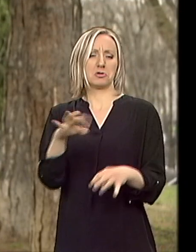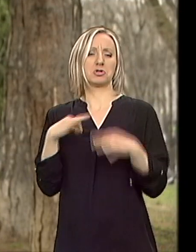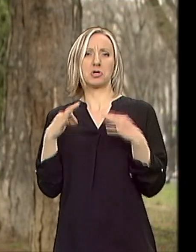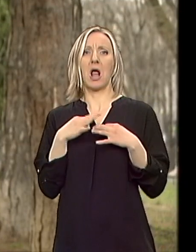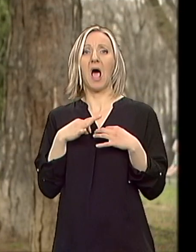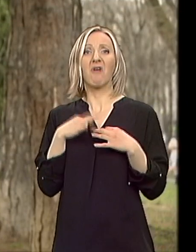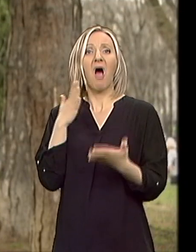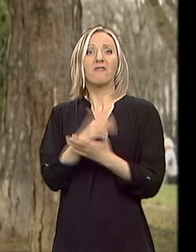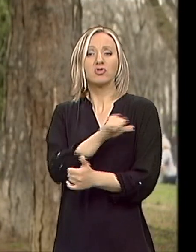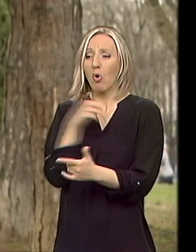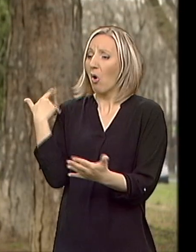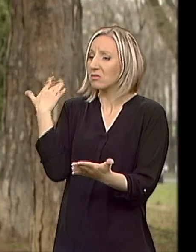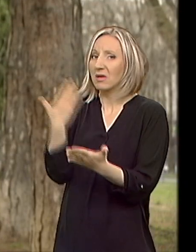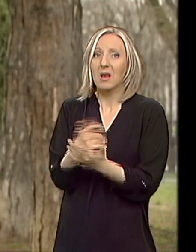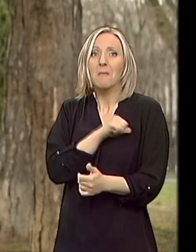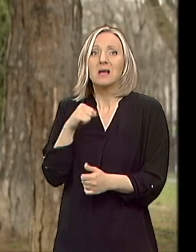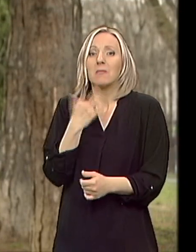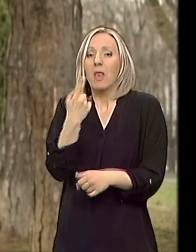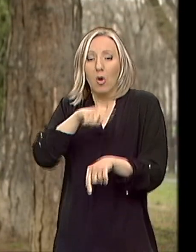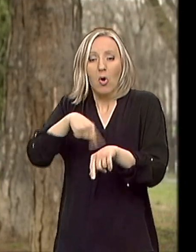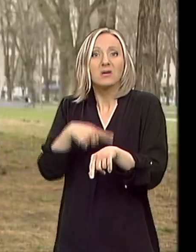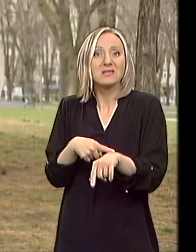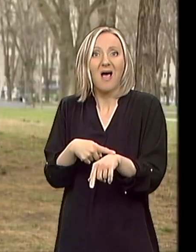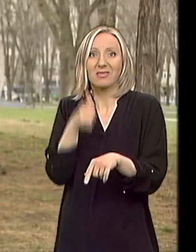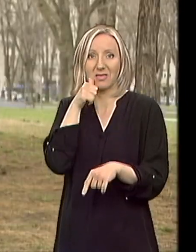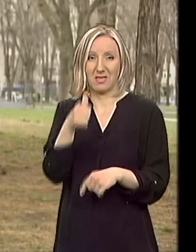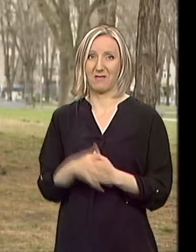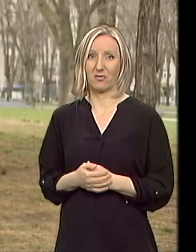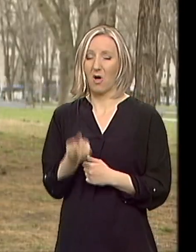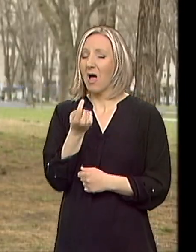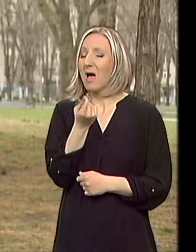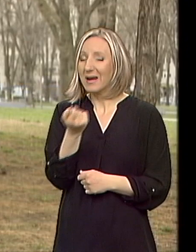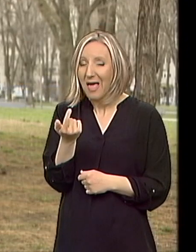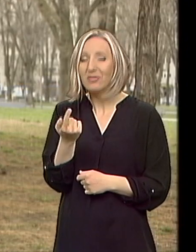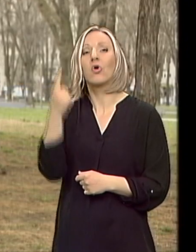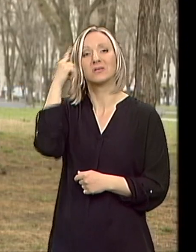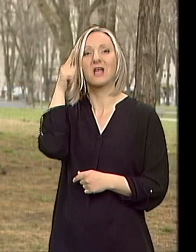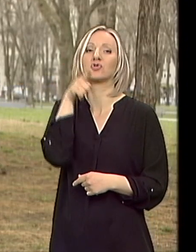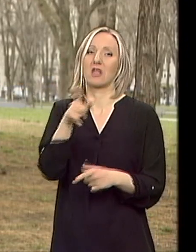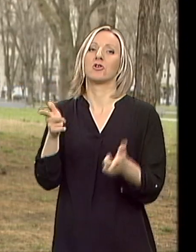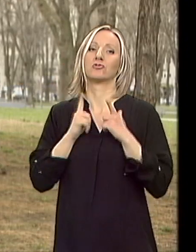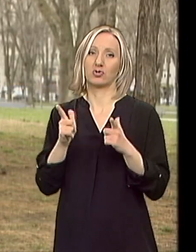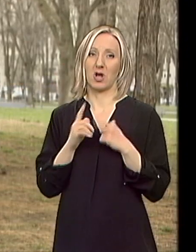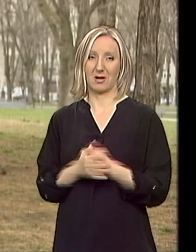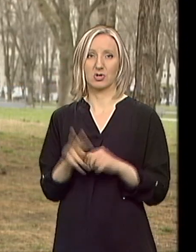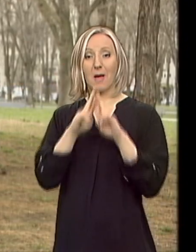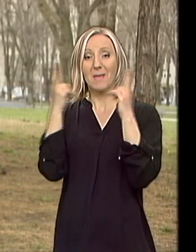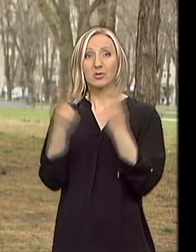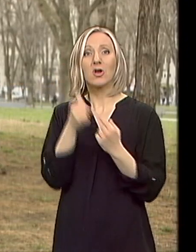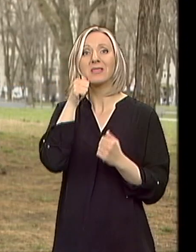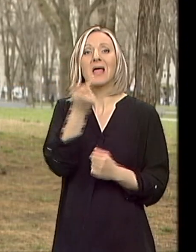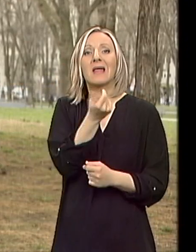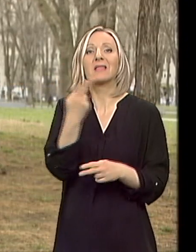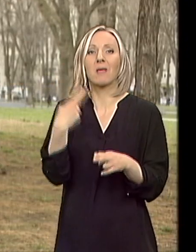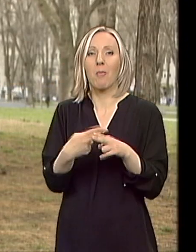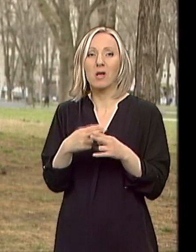dnevno. Redko je kada čekaš. Međunarodni dan redkih bolesti obeležava se posljednjeg dana februara.